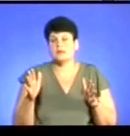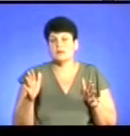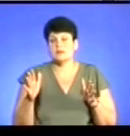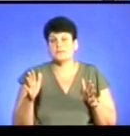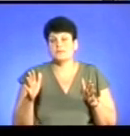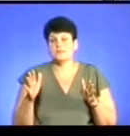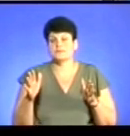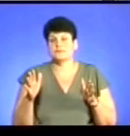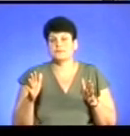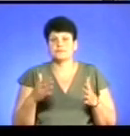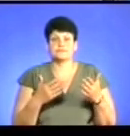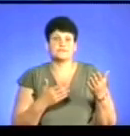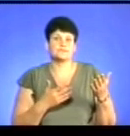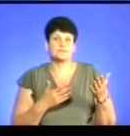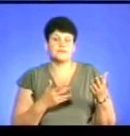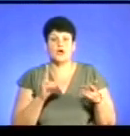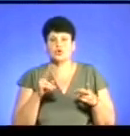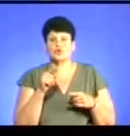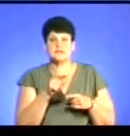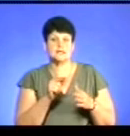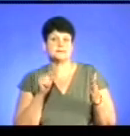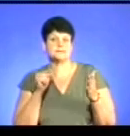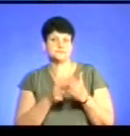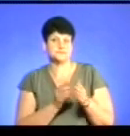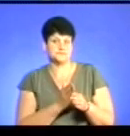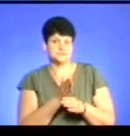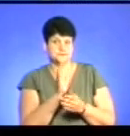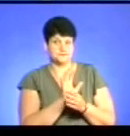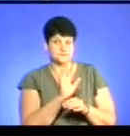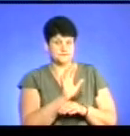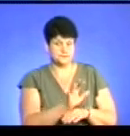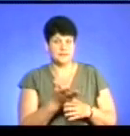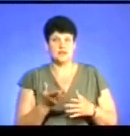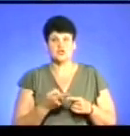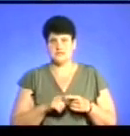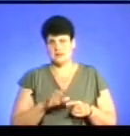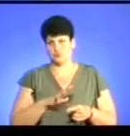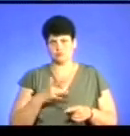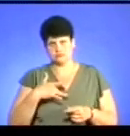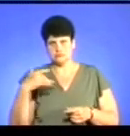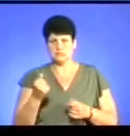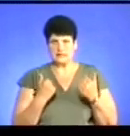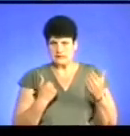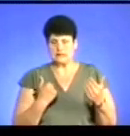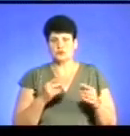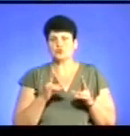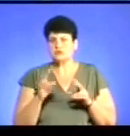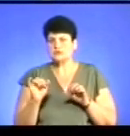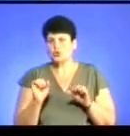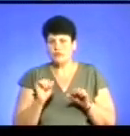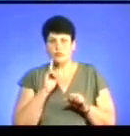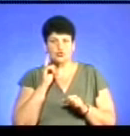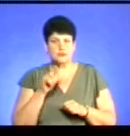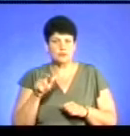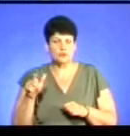там, хтось їх націлював, так? Чи це було їхнє тверде переконання, чи хтось керував тими молодими